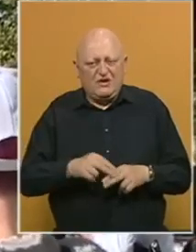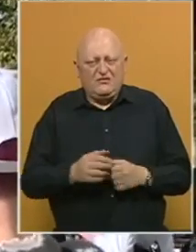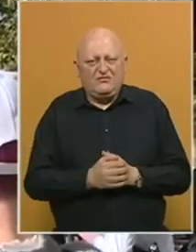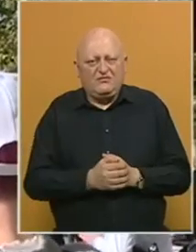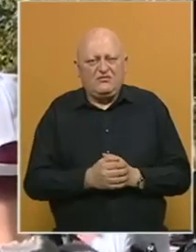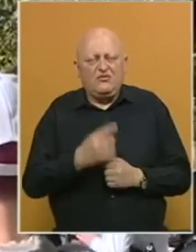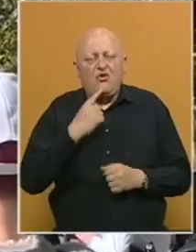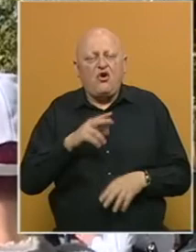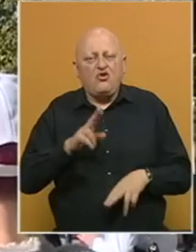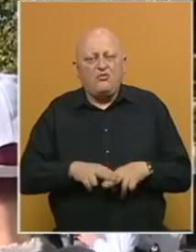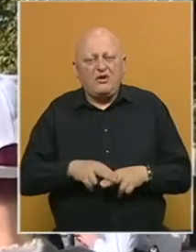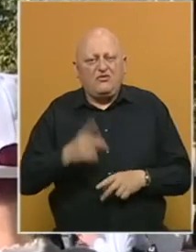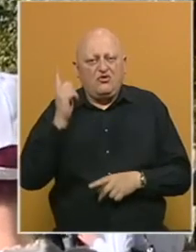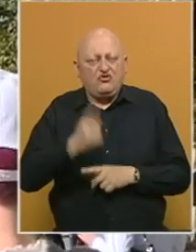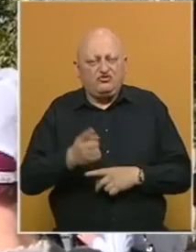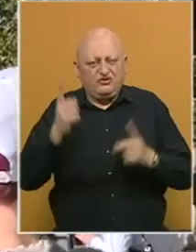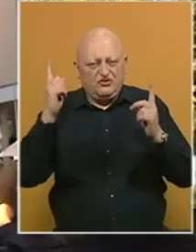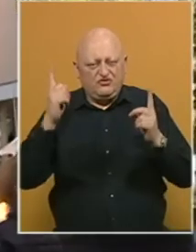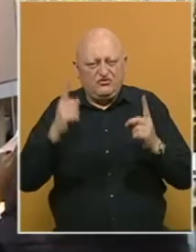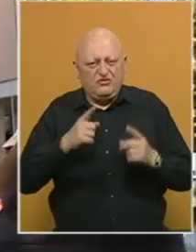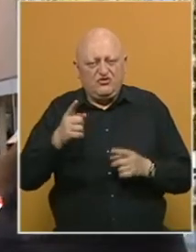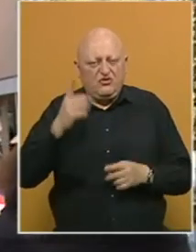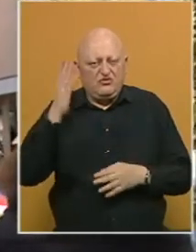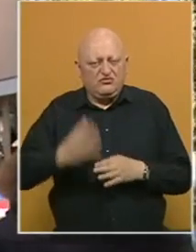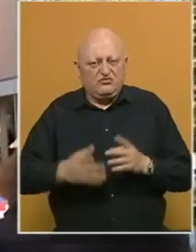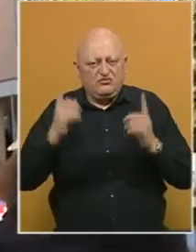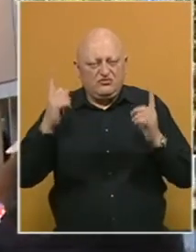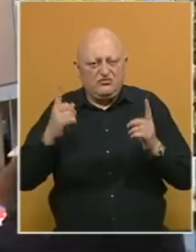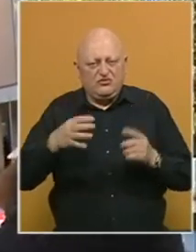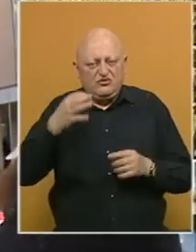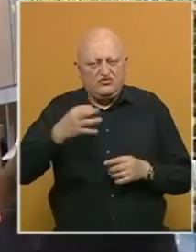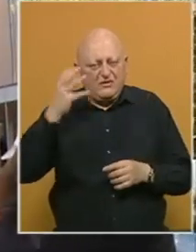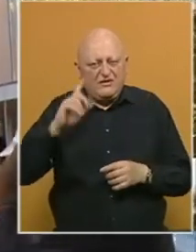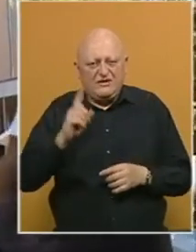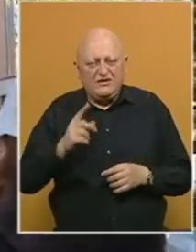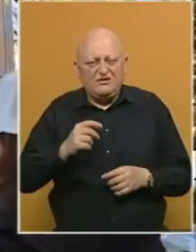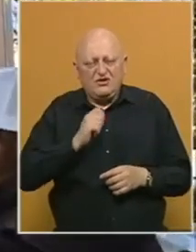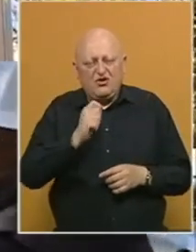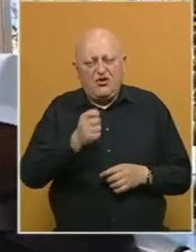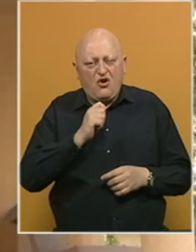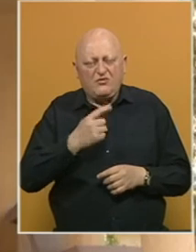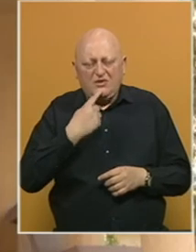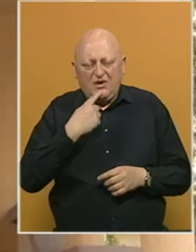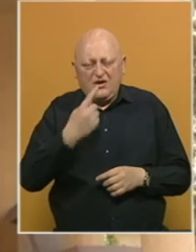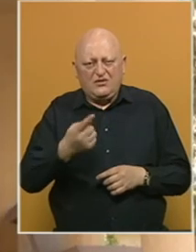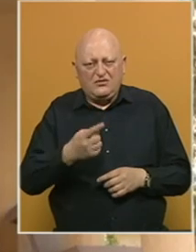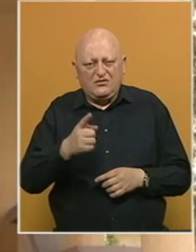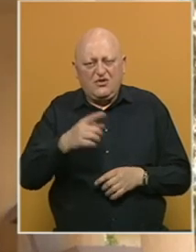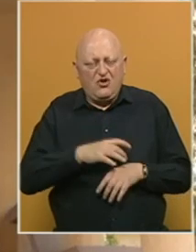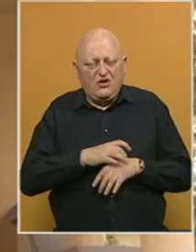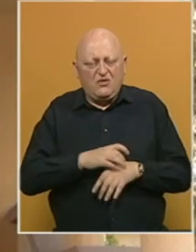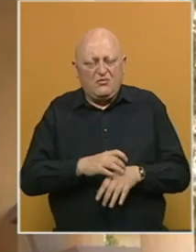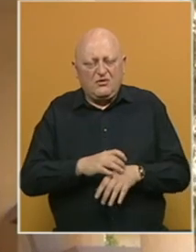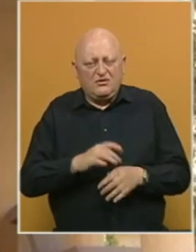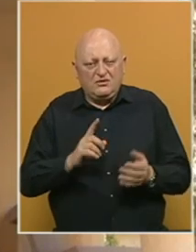A tko je u pravu, odlučit će sud. Dosadašnje odluke suda iz županijske vade nisu htjeli komentirati, kazavši kako se one provode.